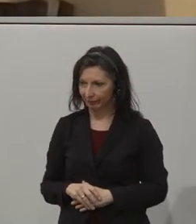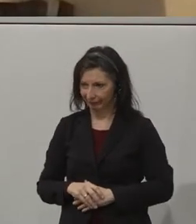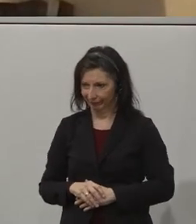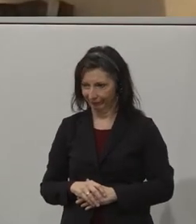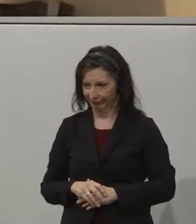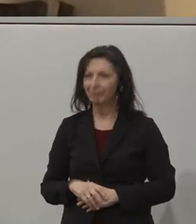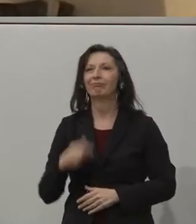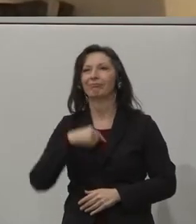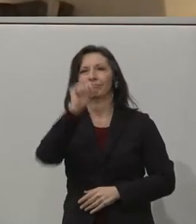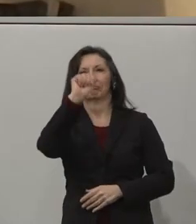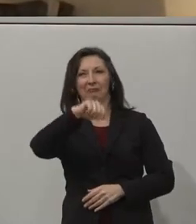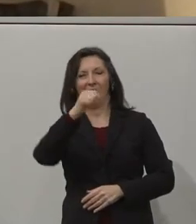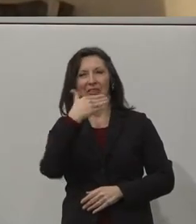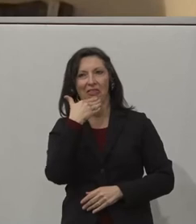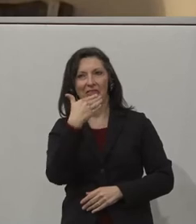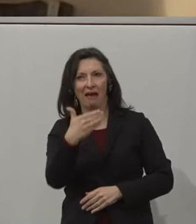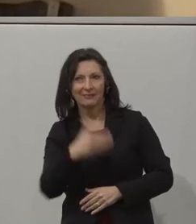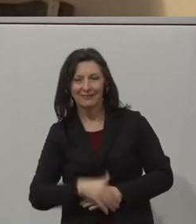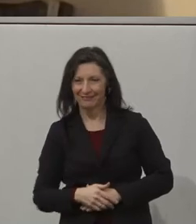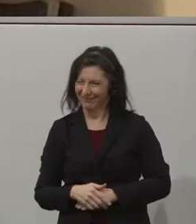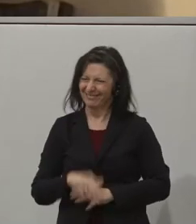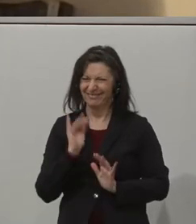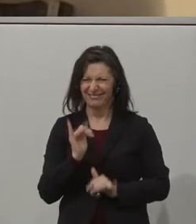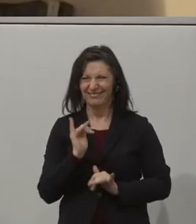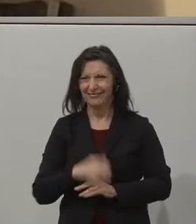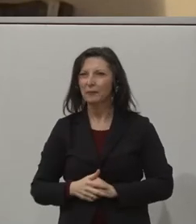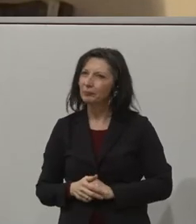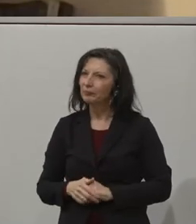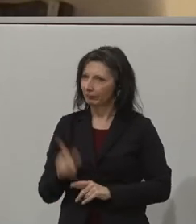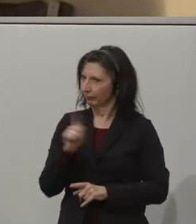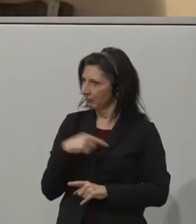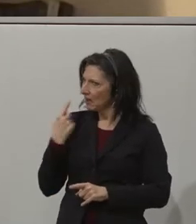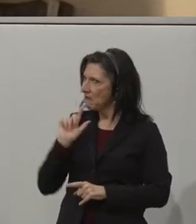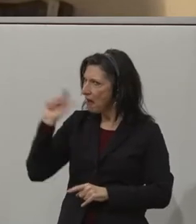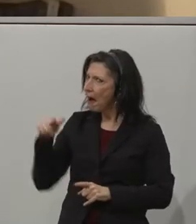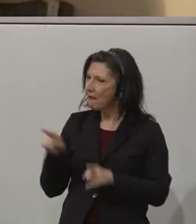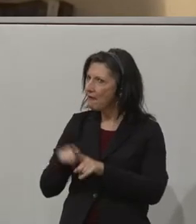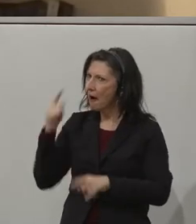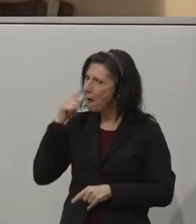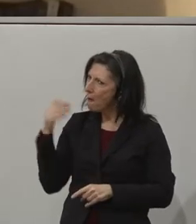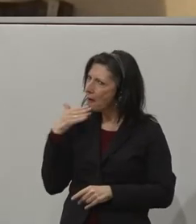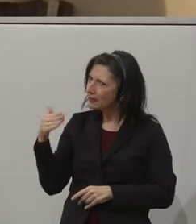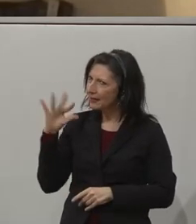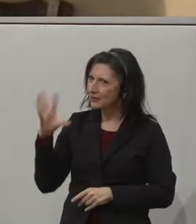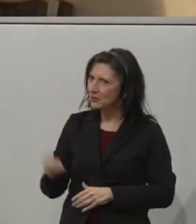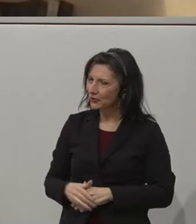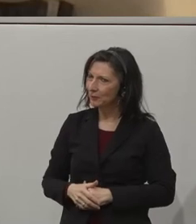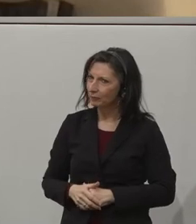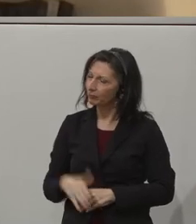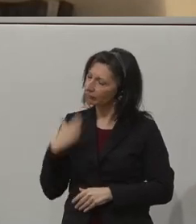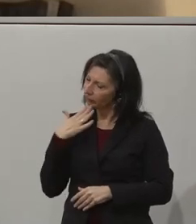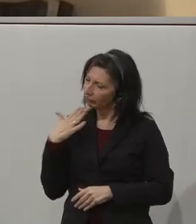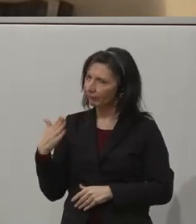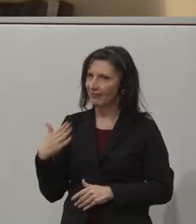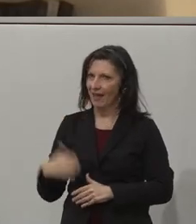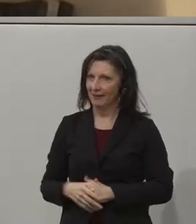I can. Thank you. And we are happy we can hear you. So thank you for being with us today. We are looking forward to